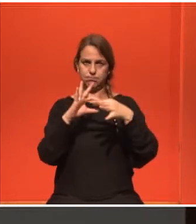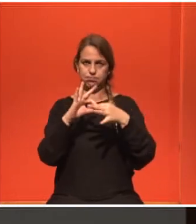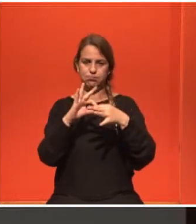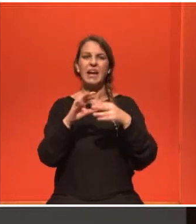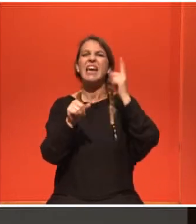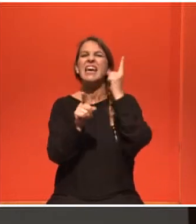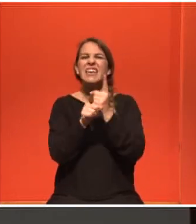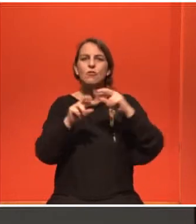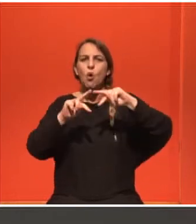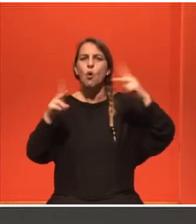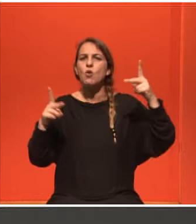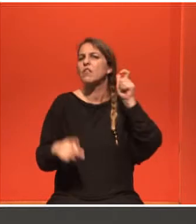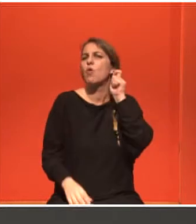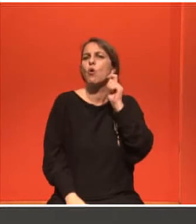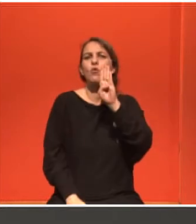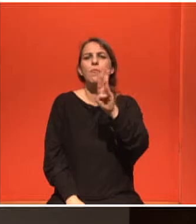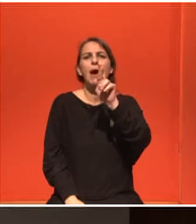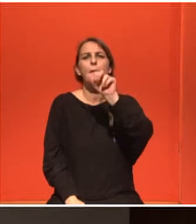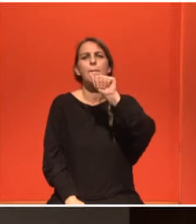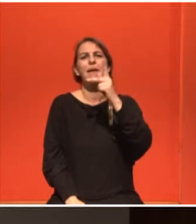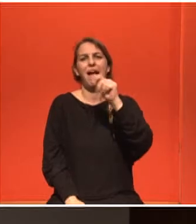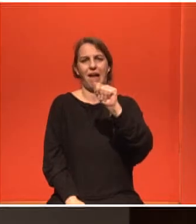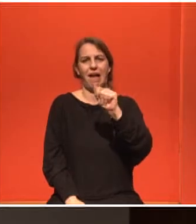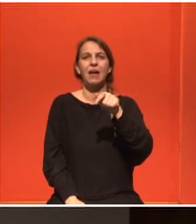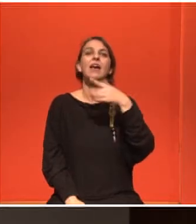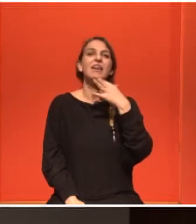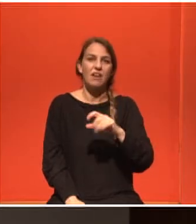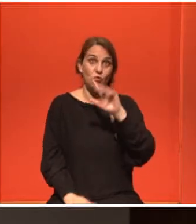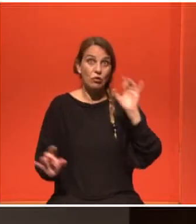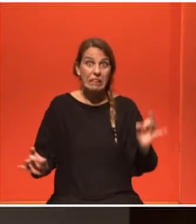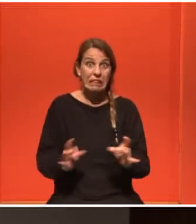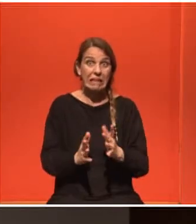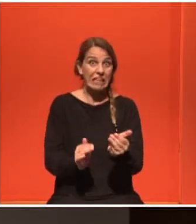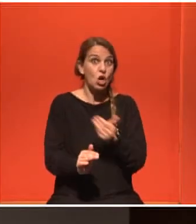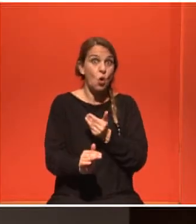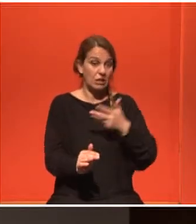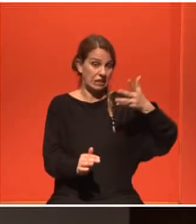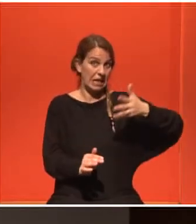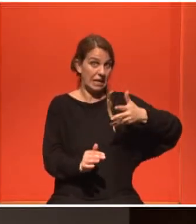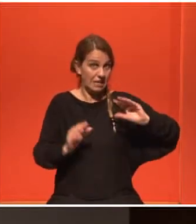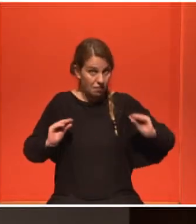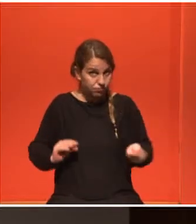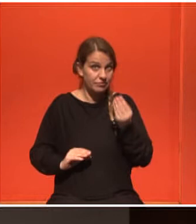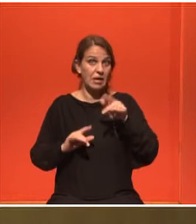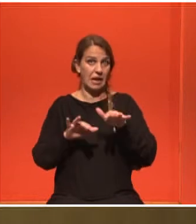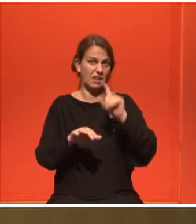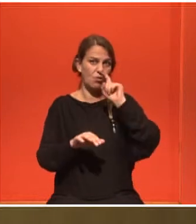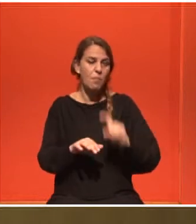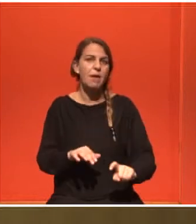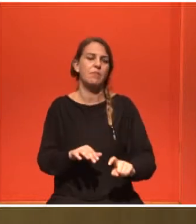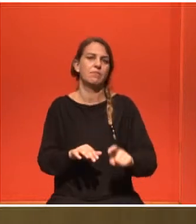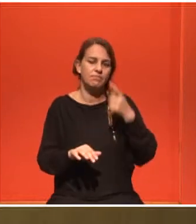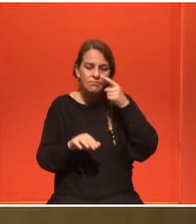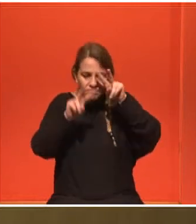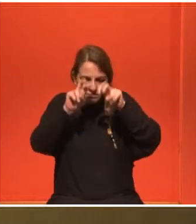υπάρχει μετάλλαξη αυτών των γονιδίων. Ήθελα να ρωτήσω αυτό, κύριε Καθηγητά. Αν υπάρχει σε μια γυναίκα οικογενειακό